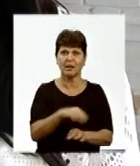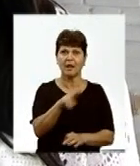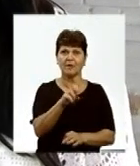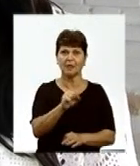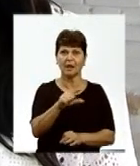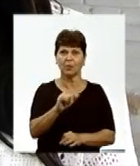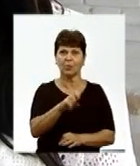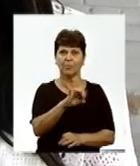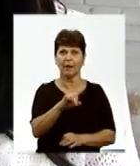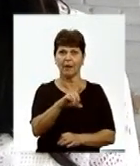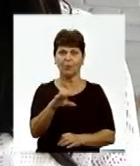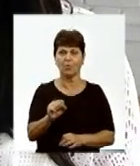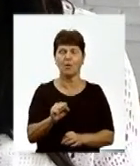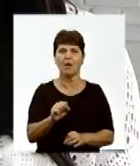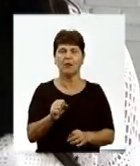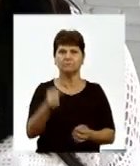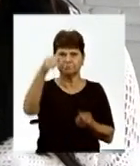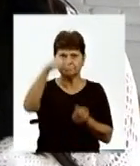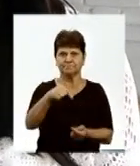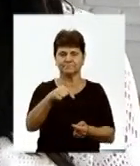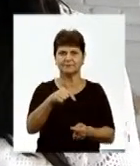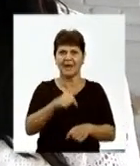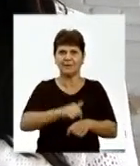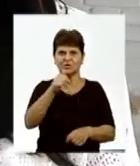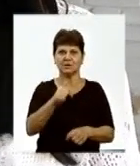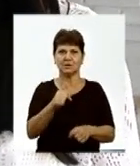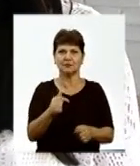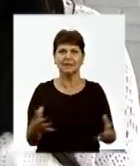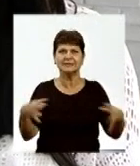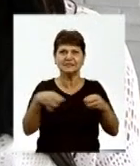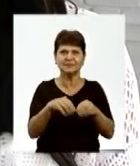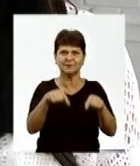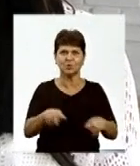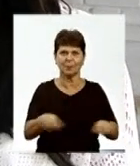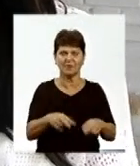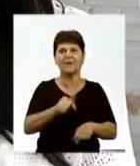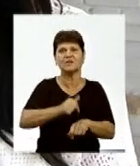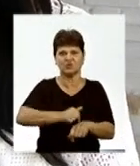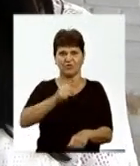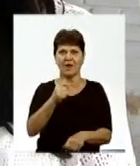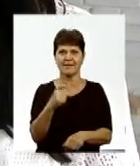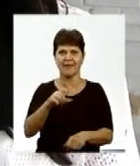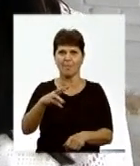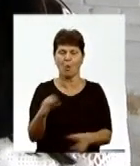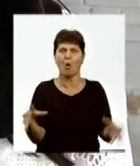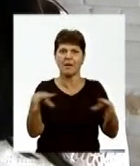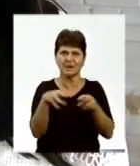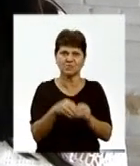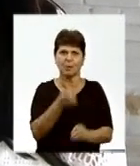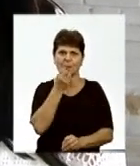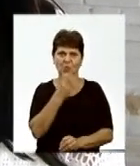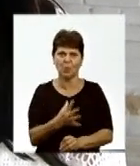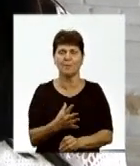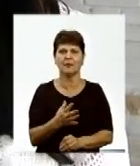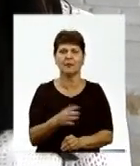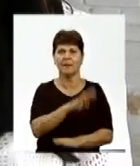підійшла нам емоційно. Ми зійшлися в цьому танці, ми його відчуваємо дуже добре разом. Тому